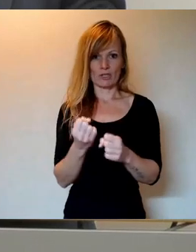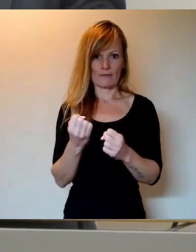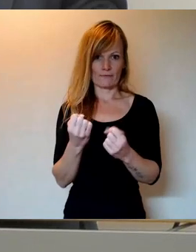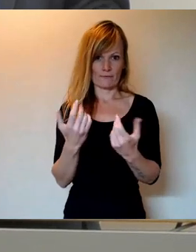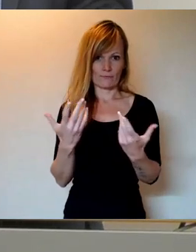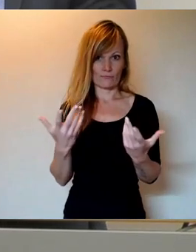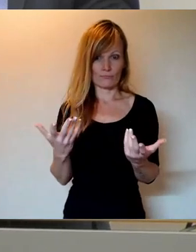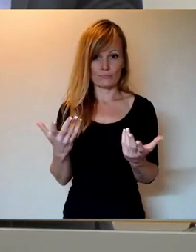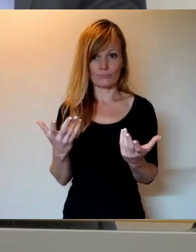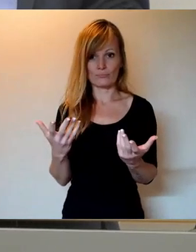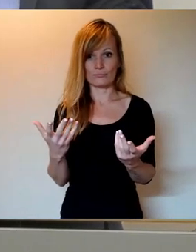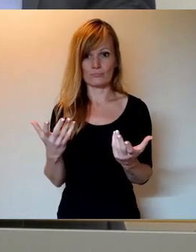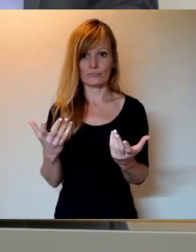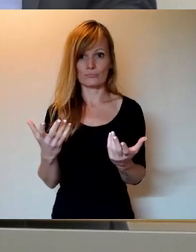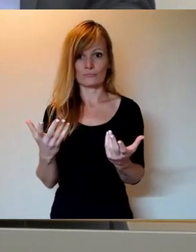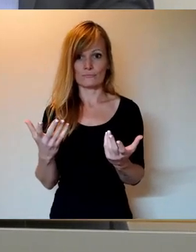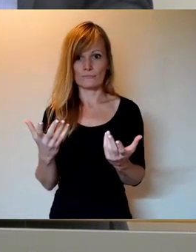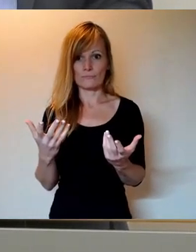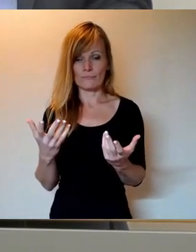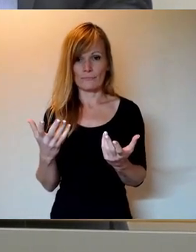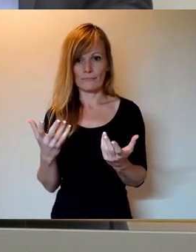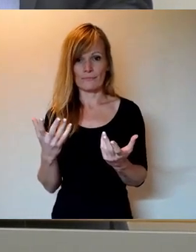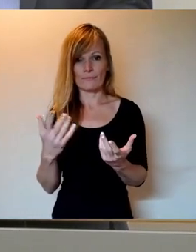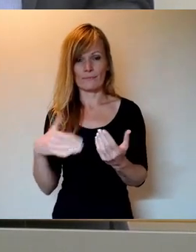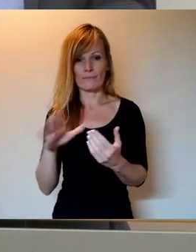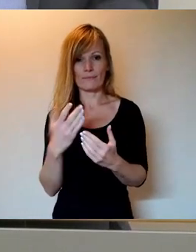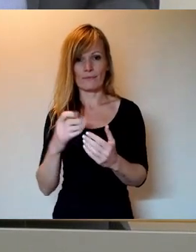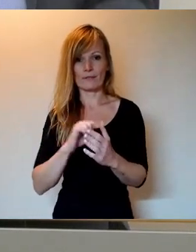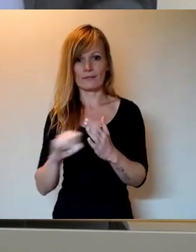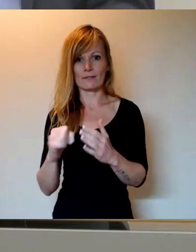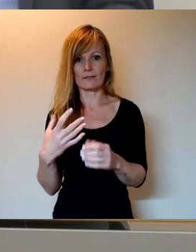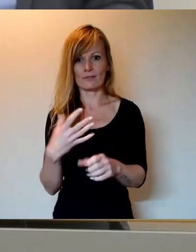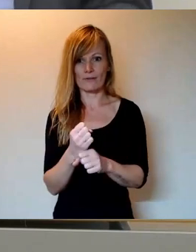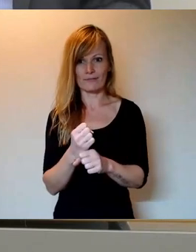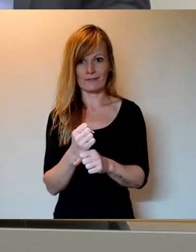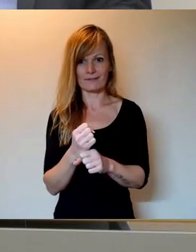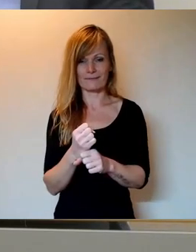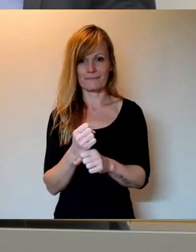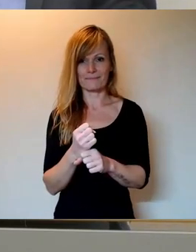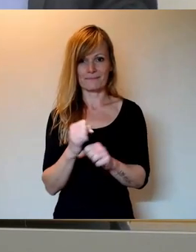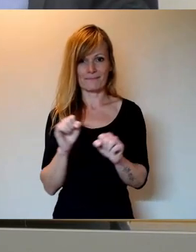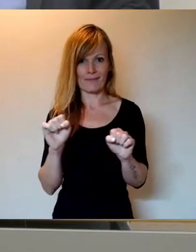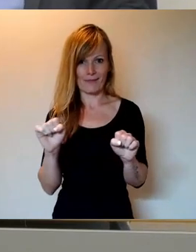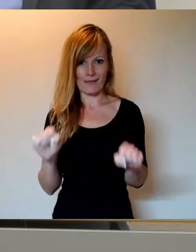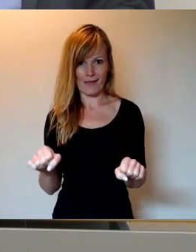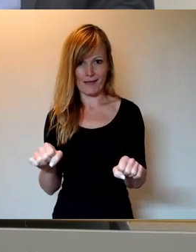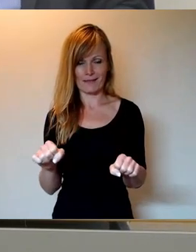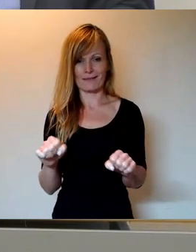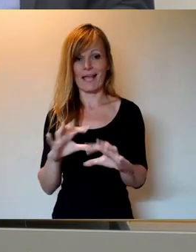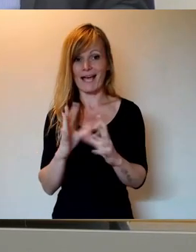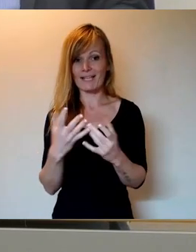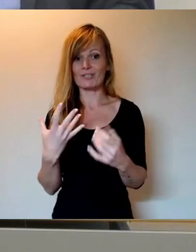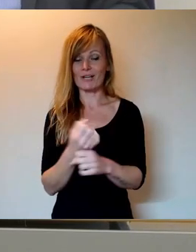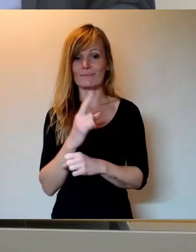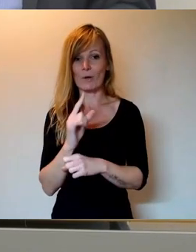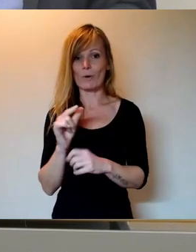Bei zügiger Abarbeitung nicht nur alles zu schaffen, sondern auch vielleicht ein bisschen